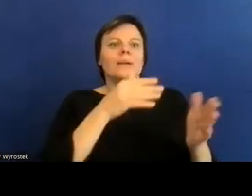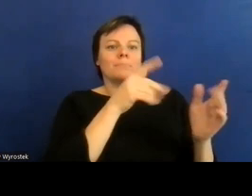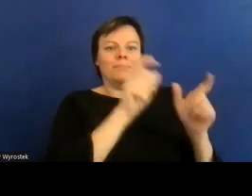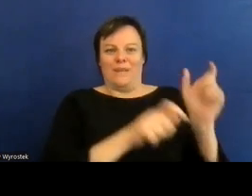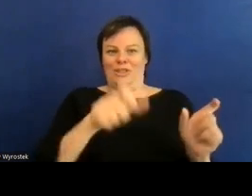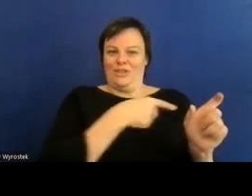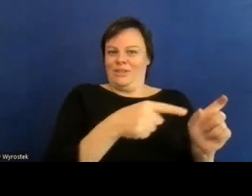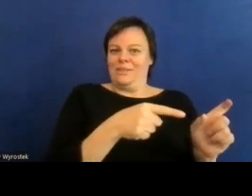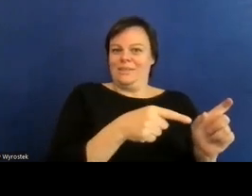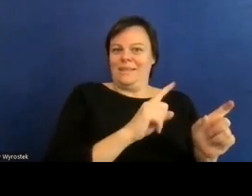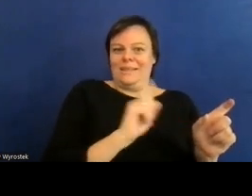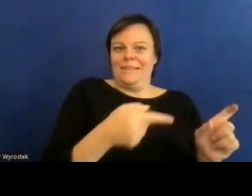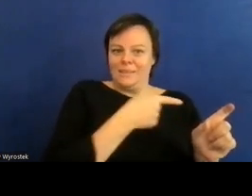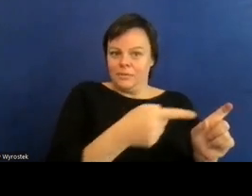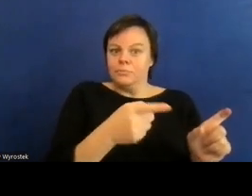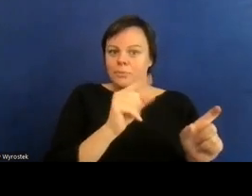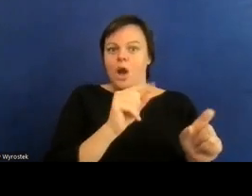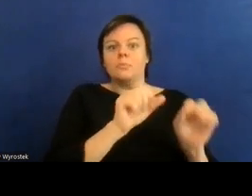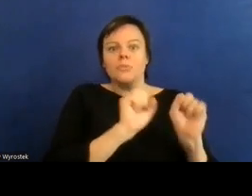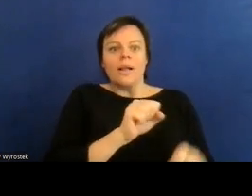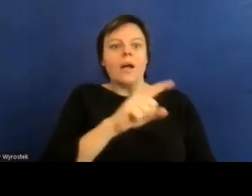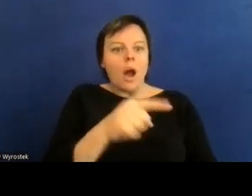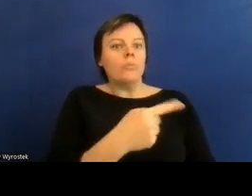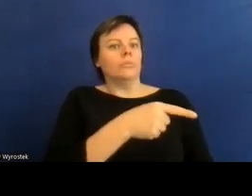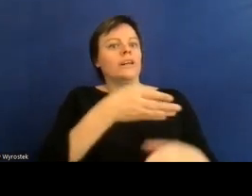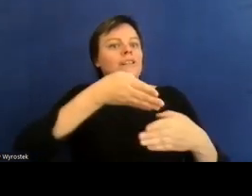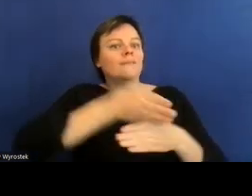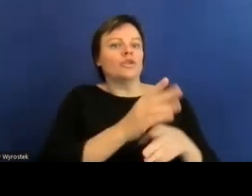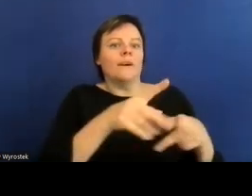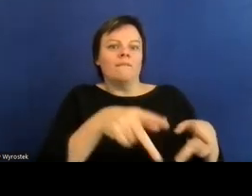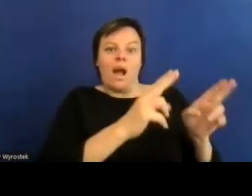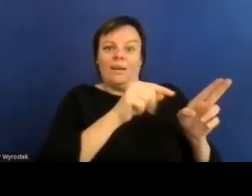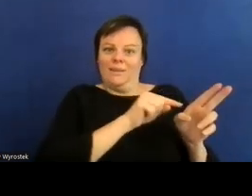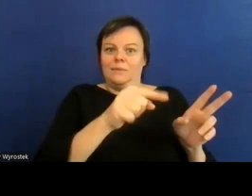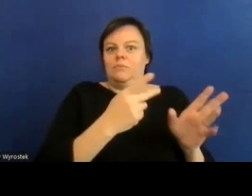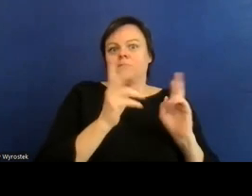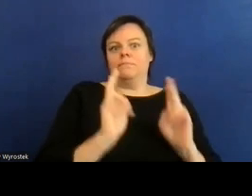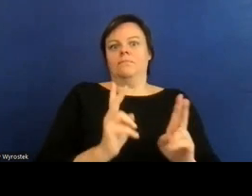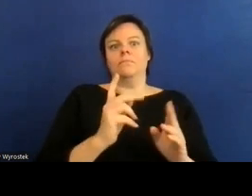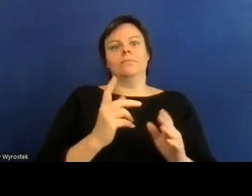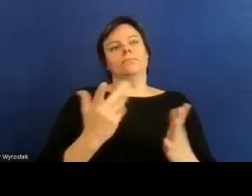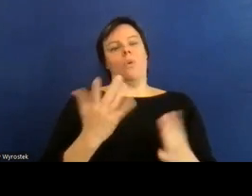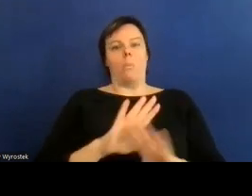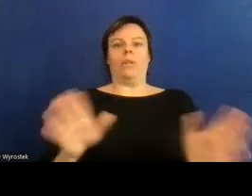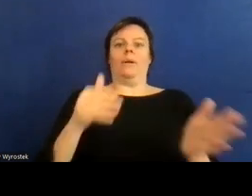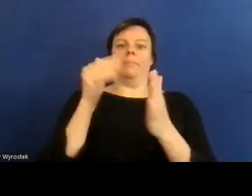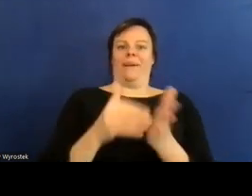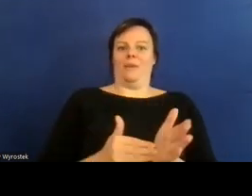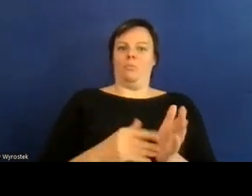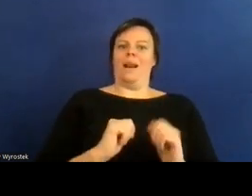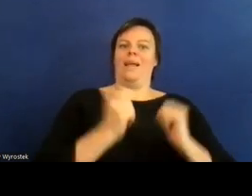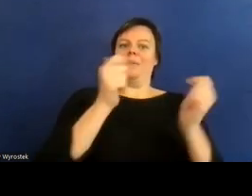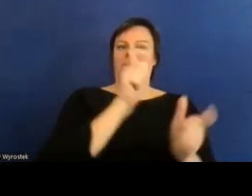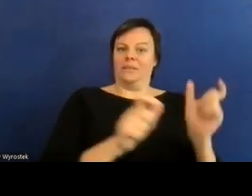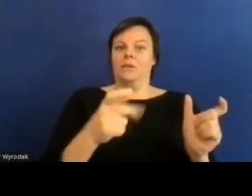sozusagen persönlichen eines persönlichen lebensumstandes prinzipiell geht man davon